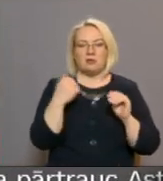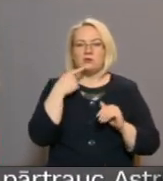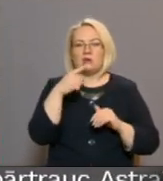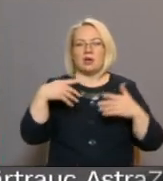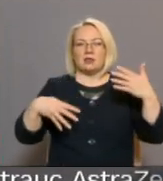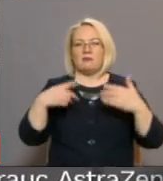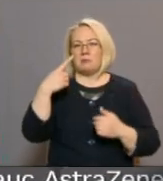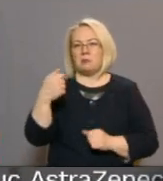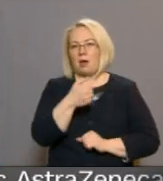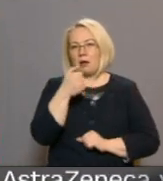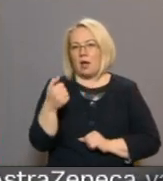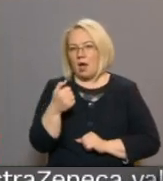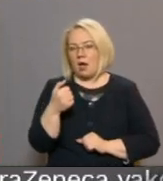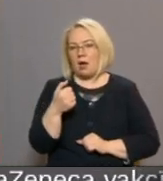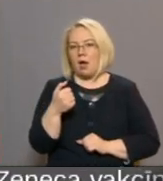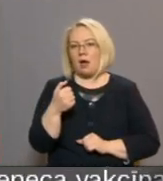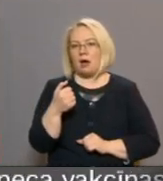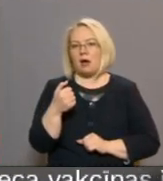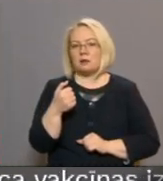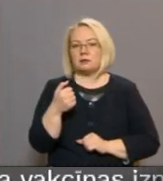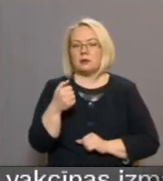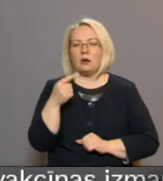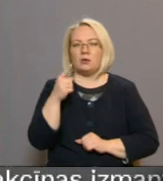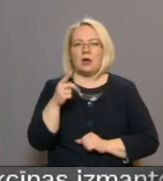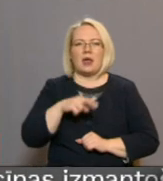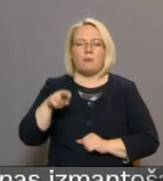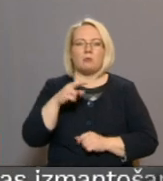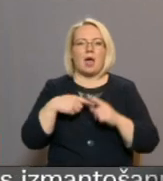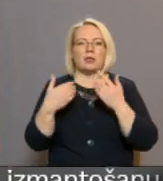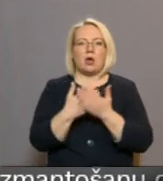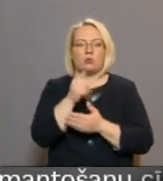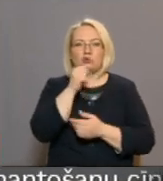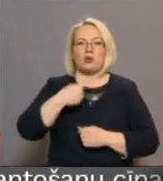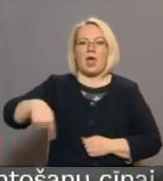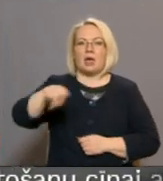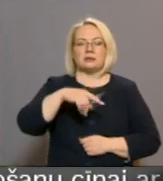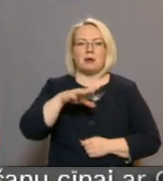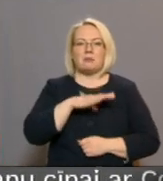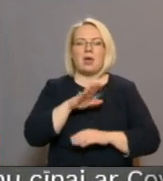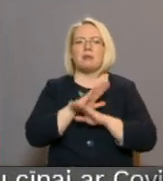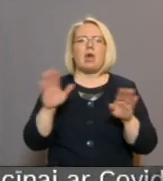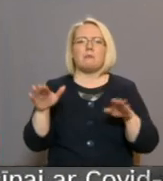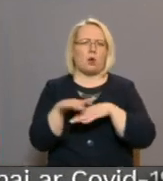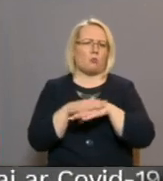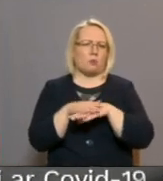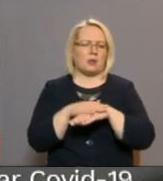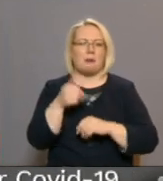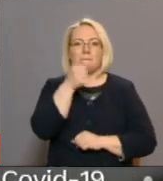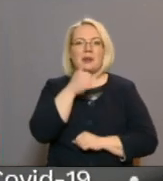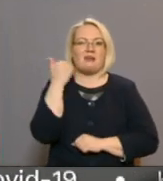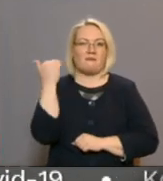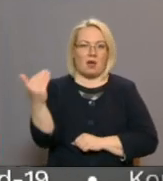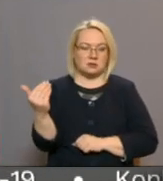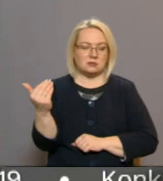gada, pēc Latvijas republikas atjaunošanas, ezers bija visu laiku privāts.